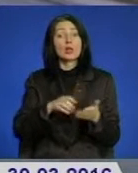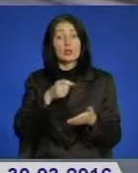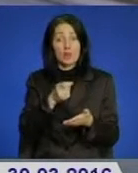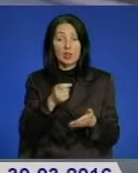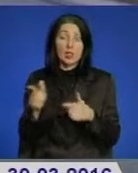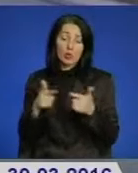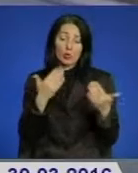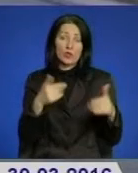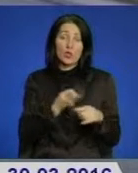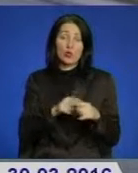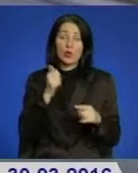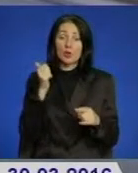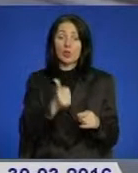цього тижня перепонити подачу тепла.